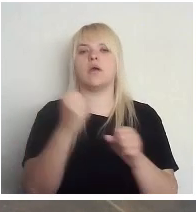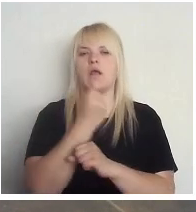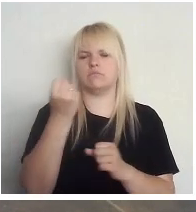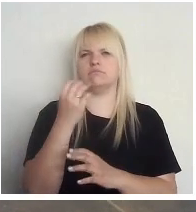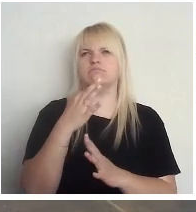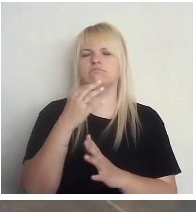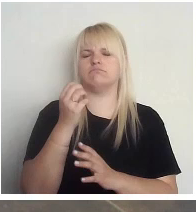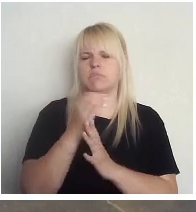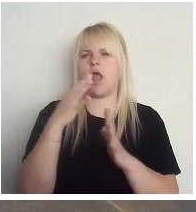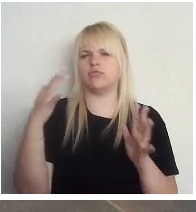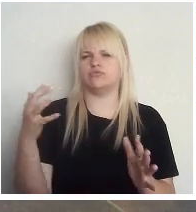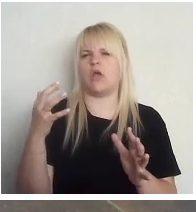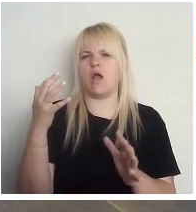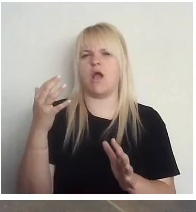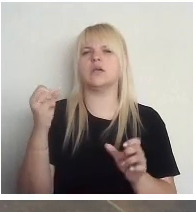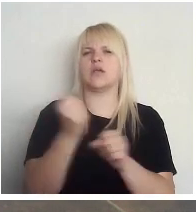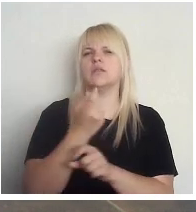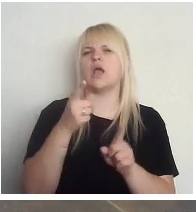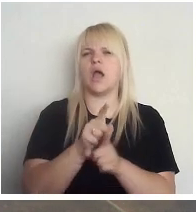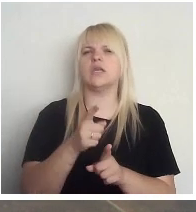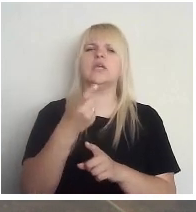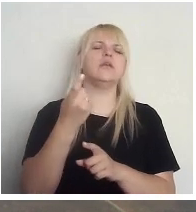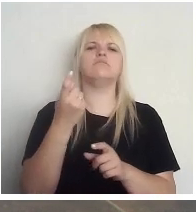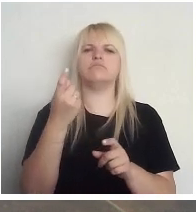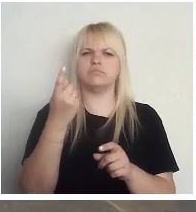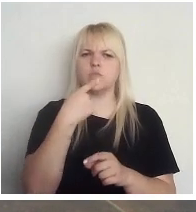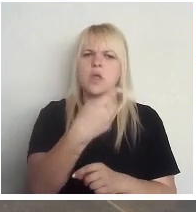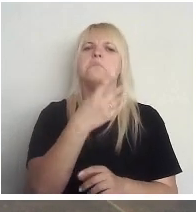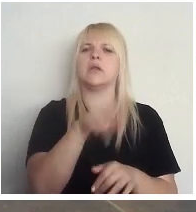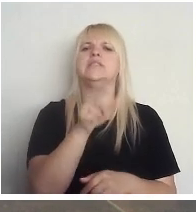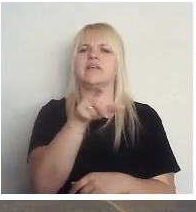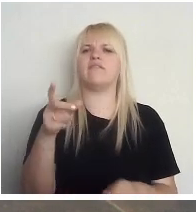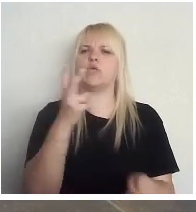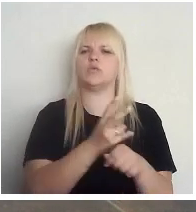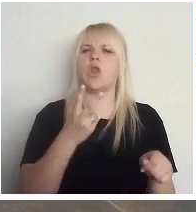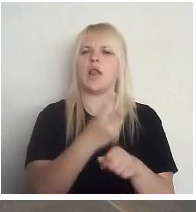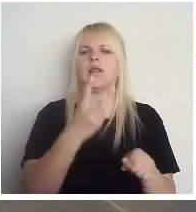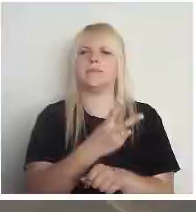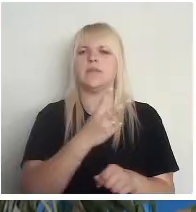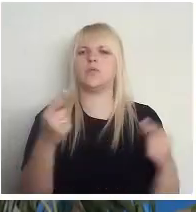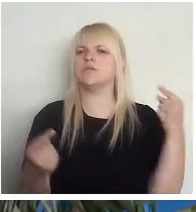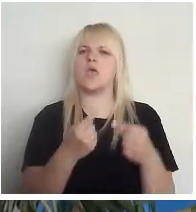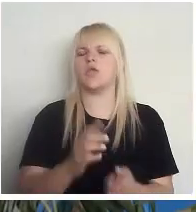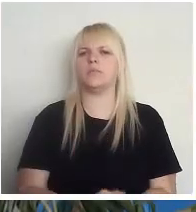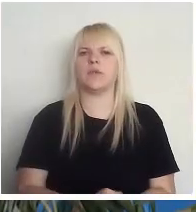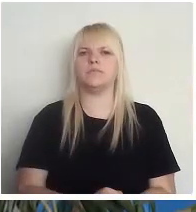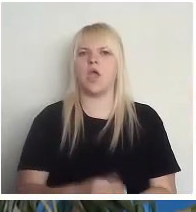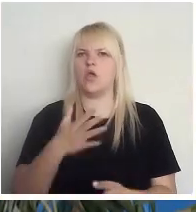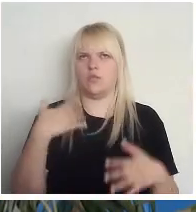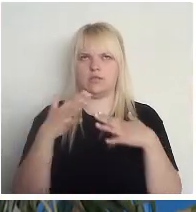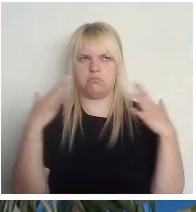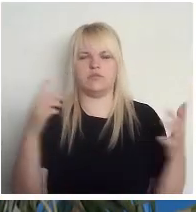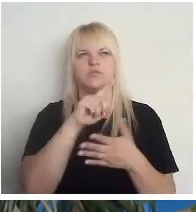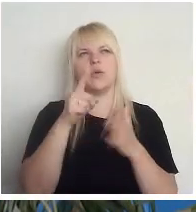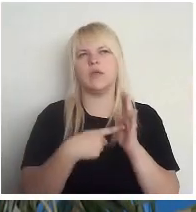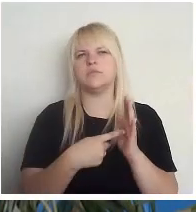mērogā, gan arī skarot cilvēkus ar funkcionālajiem traucējumiem. Jā, ļoti plašs jautājums. Ja mēs tā